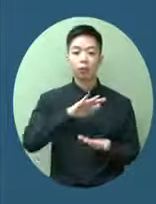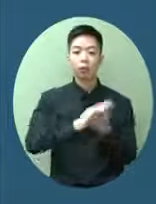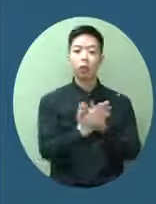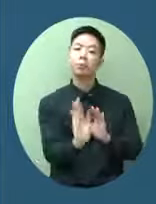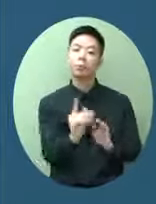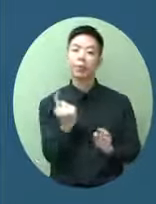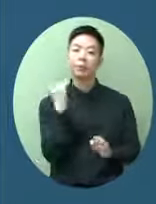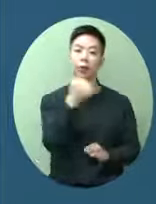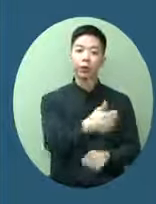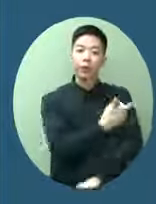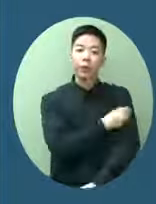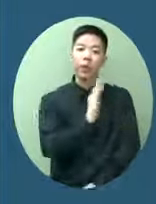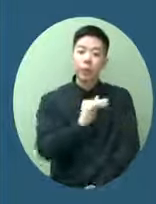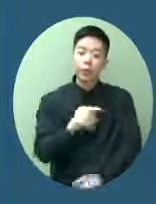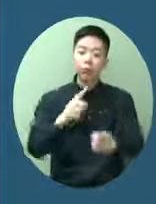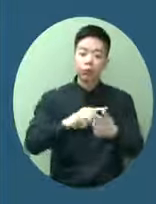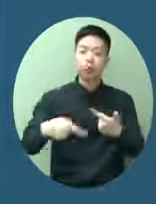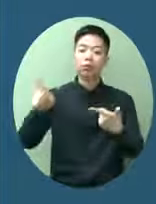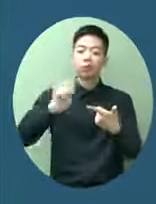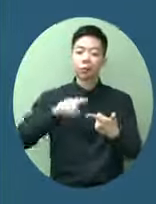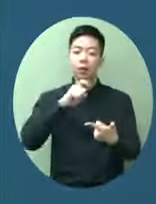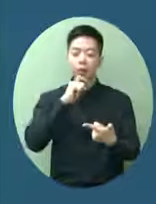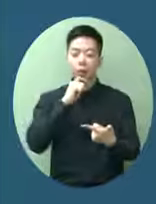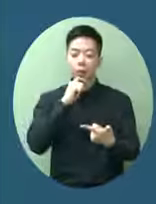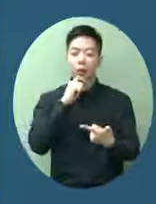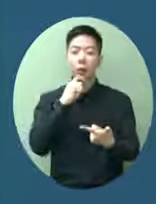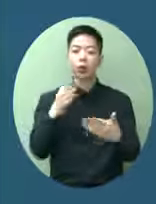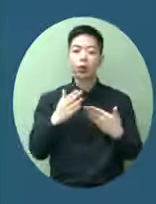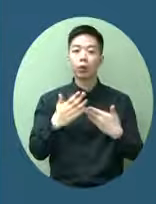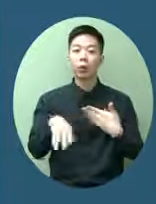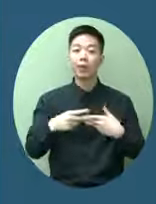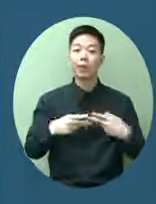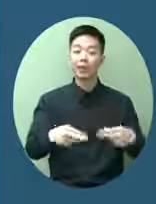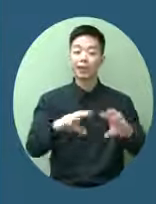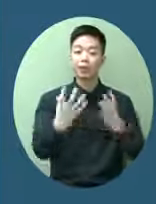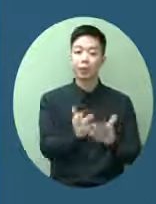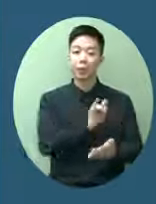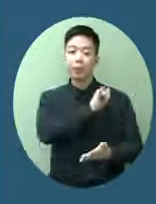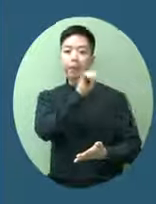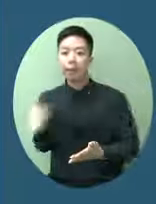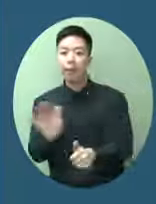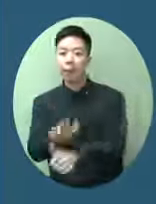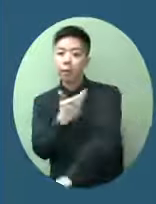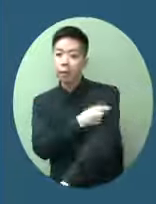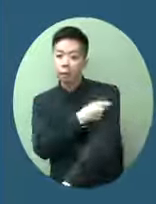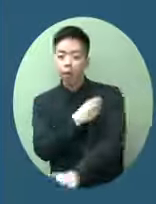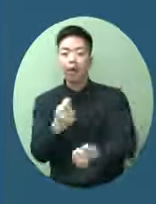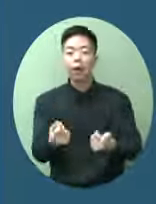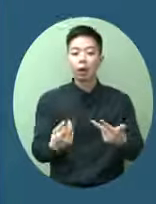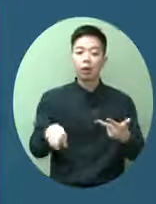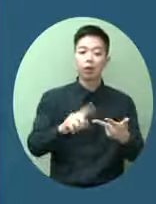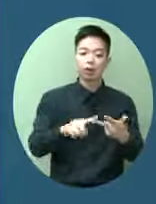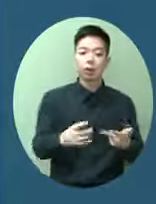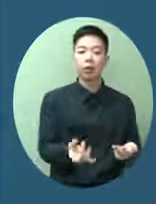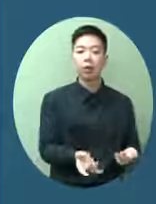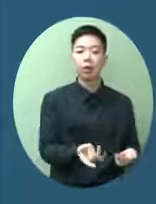隊亦都是聯同地區的機構辦一些健康講座解釋了新